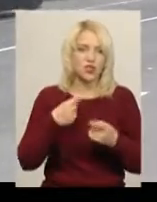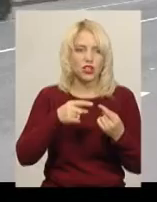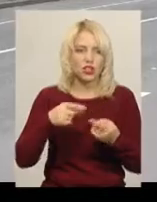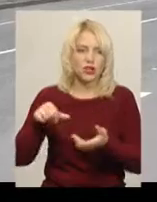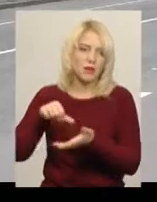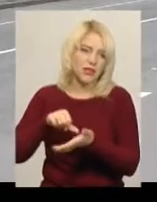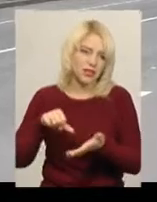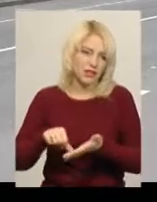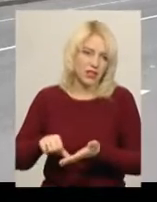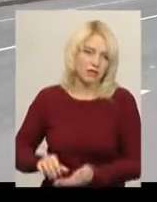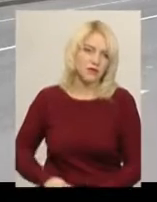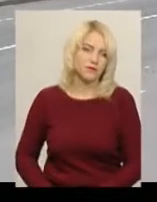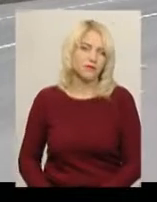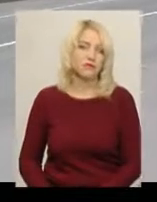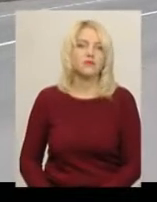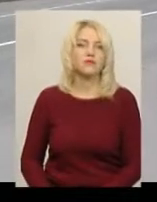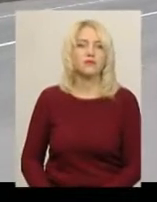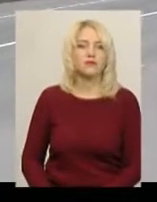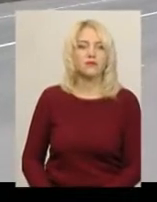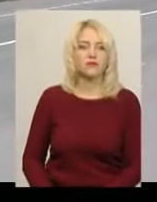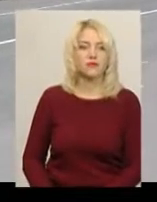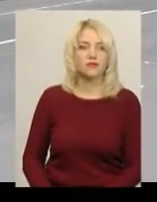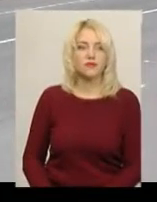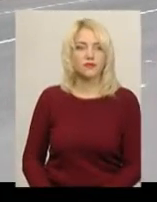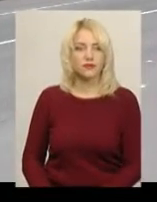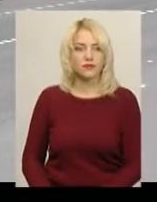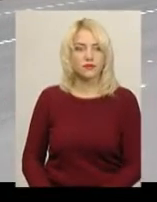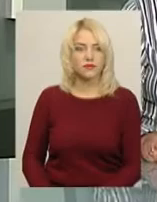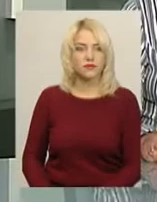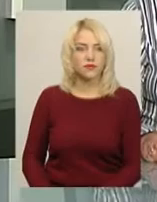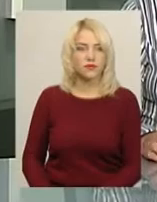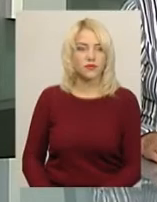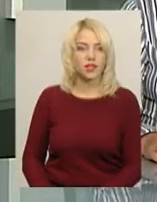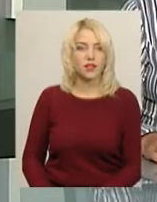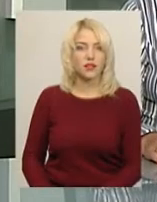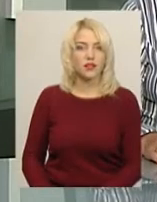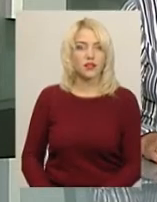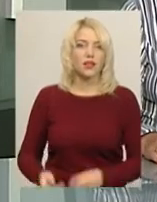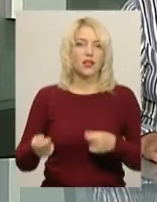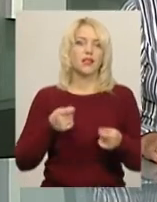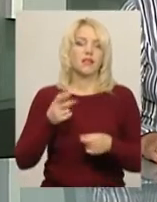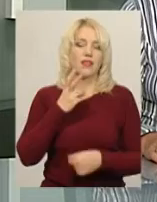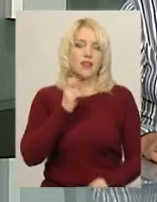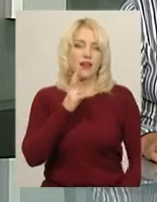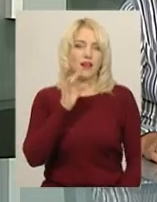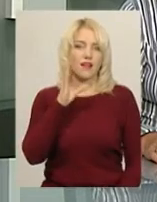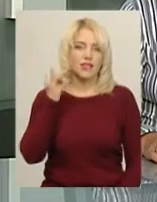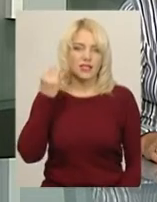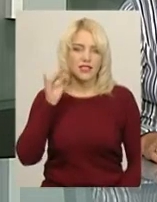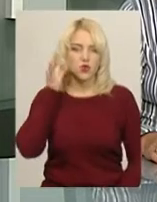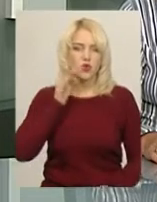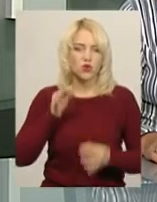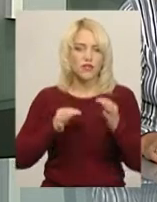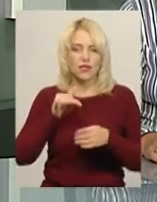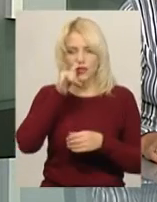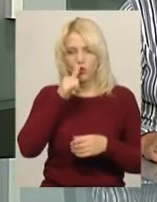Анастасія Олексюк, Олександр Горішевський, Віктор Кривий, новини «Поділя Центр». Керівництво Наркевицького цукрового заводу не